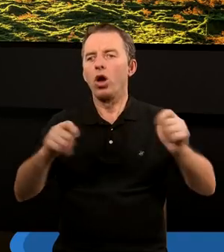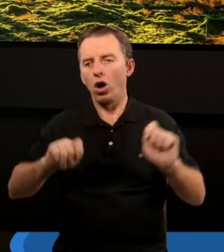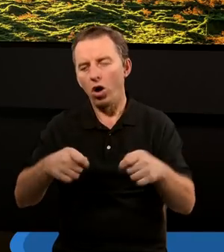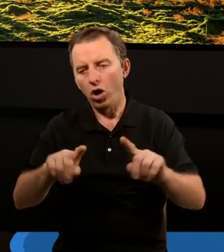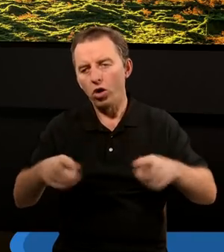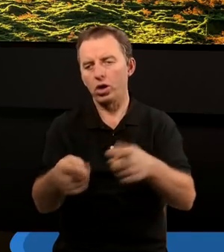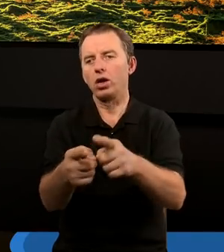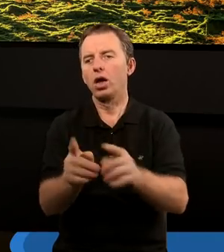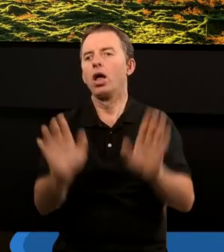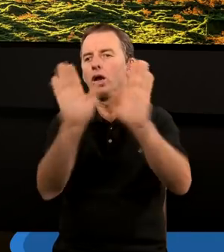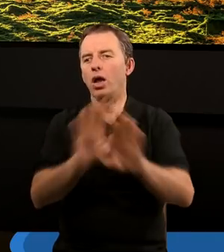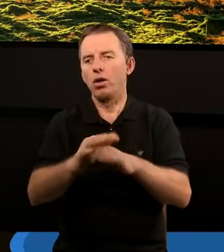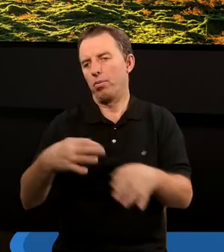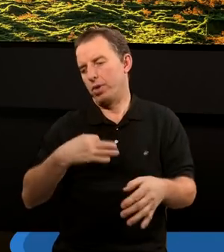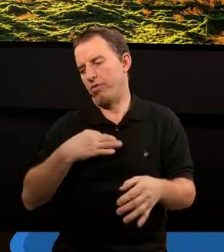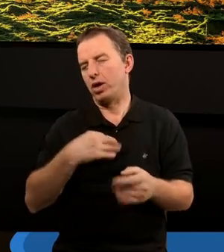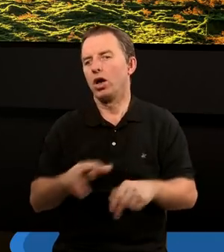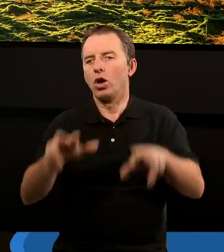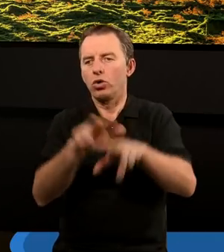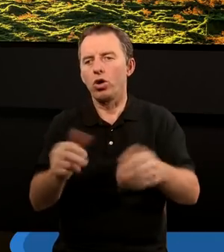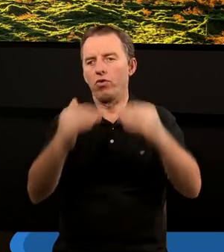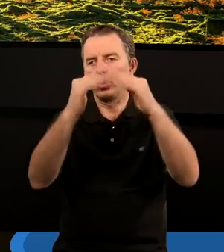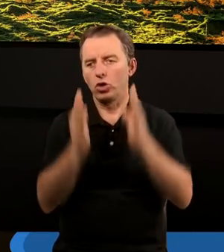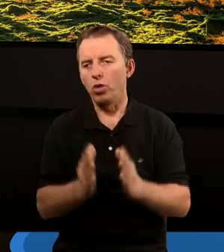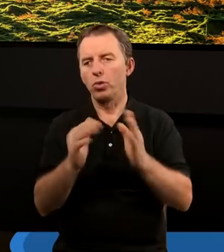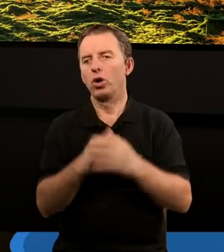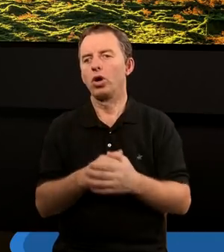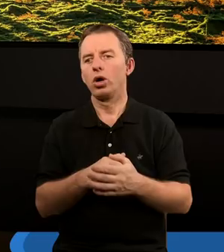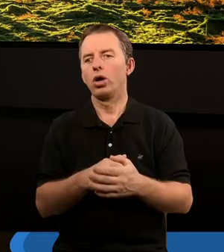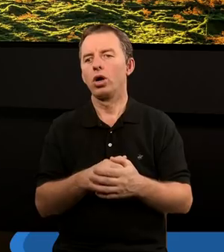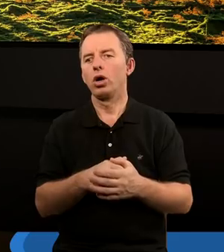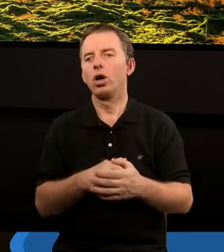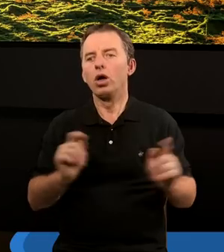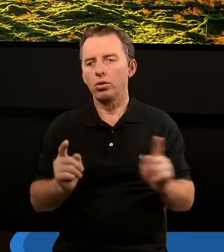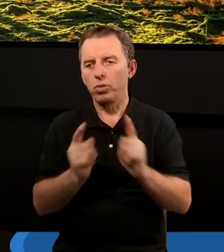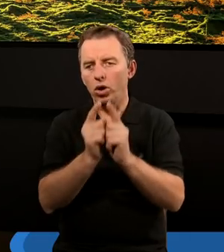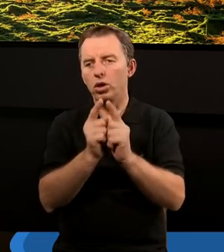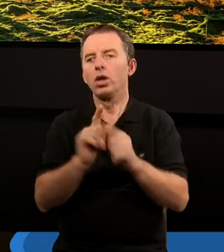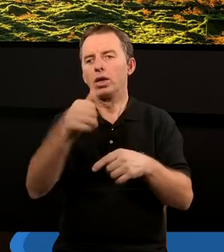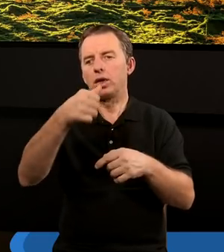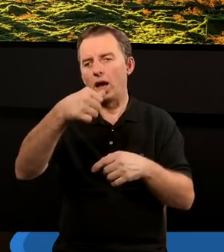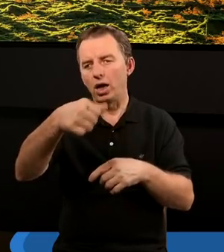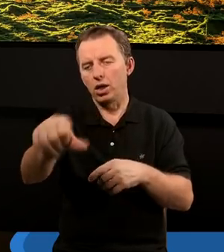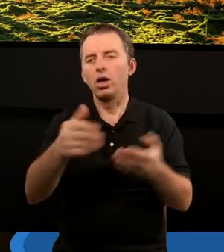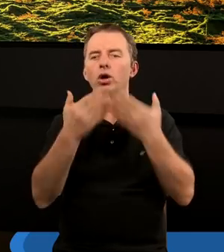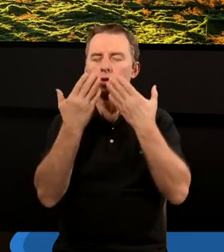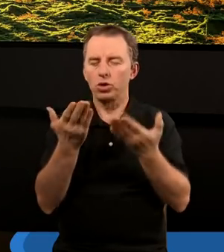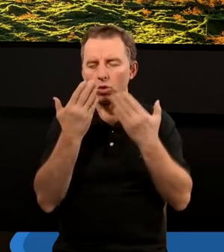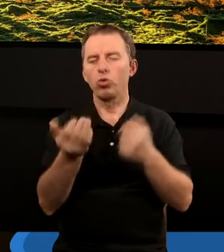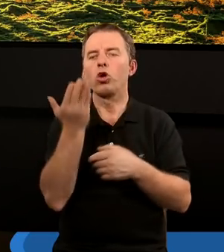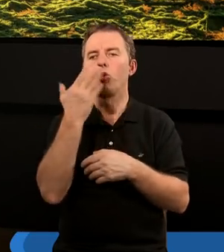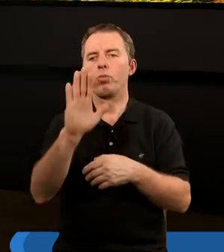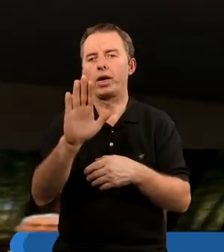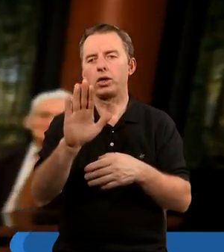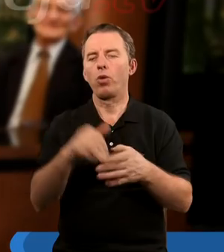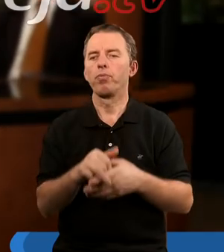Organizujmy sobie nabożeństwo prywatne z rodziną, może w domu. Ale spotkajmy się tutaj za tydzień. Dziękuję bardzo.